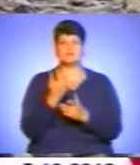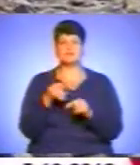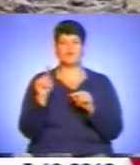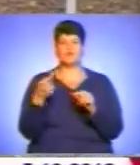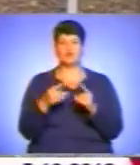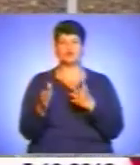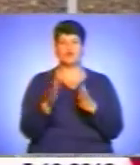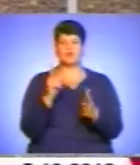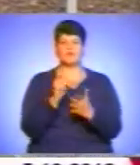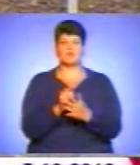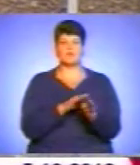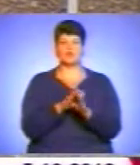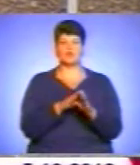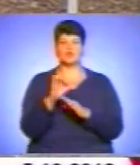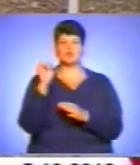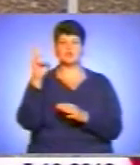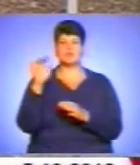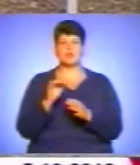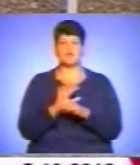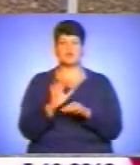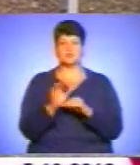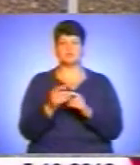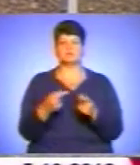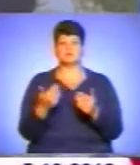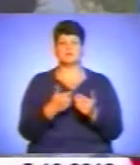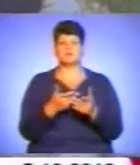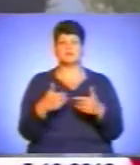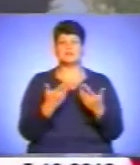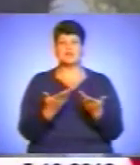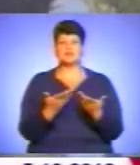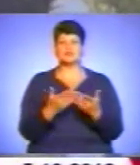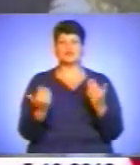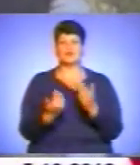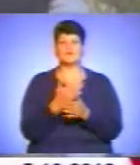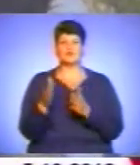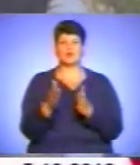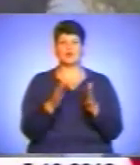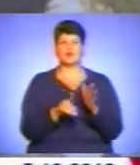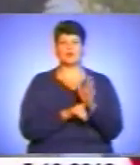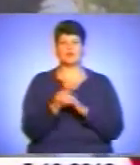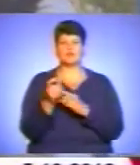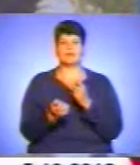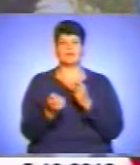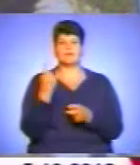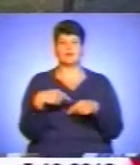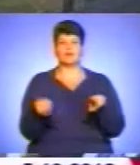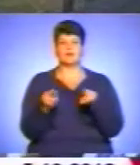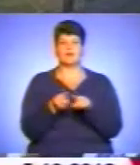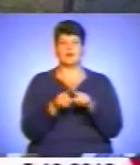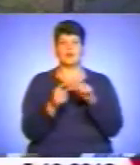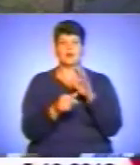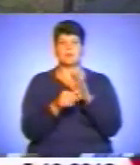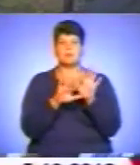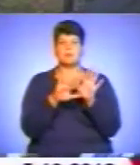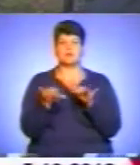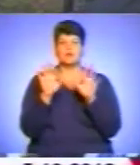дороги повинні виконувати соціально-виробниче призначення. Відтак нові дороги у лісі почали з'являтися, як гриби після дощу. У 2011